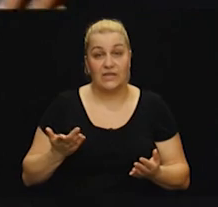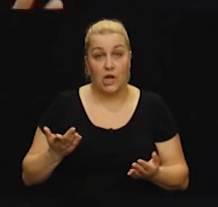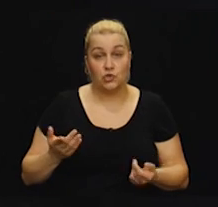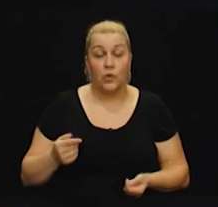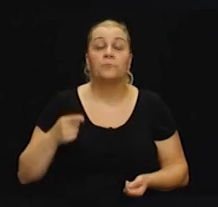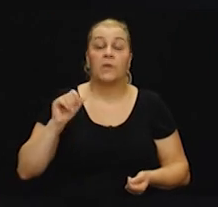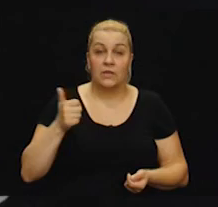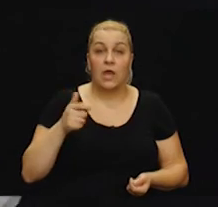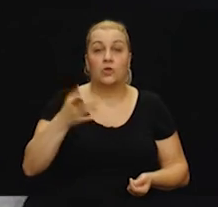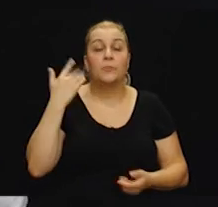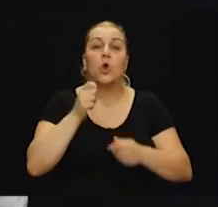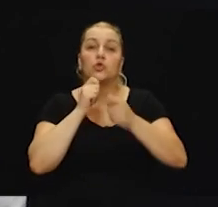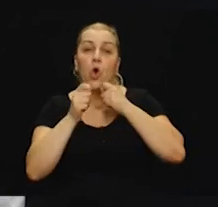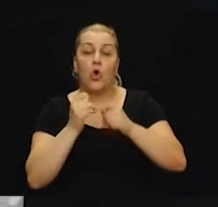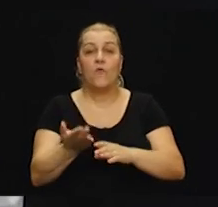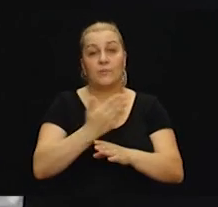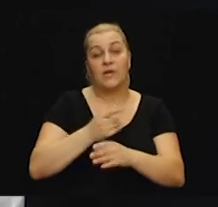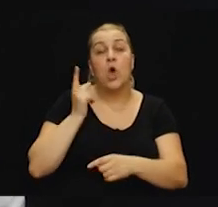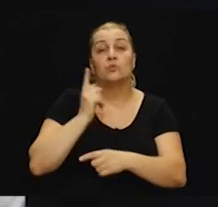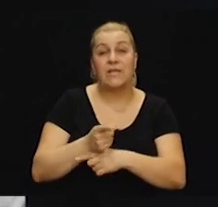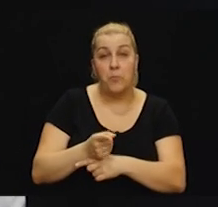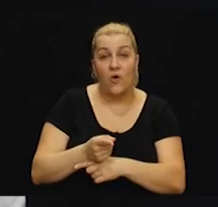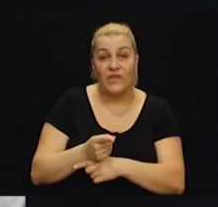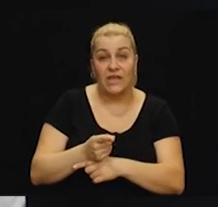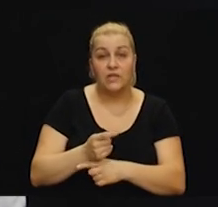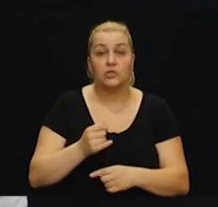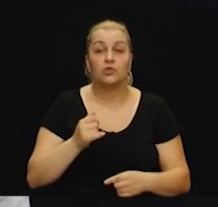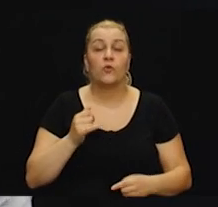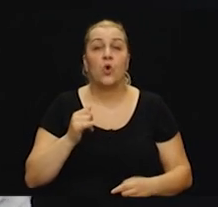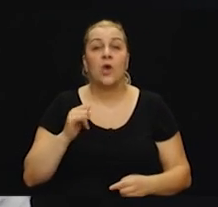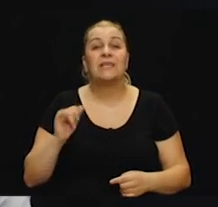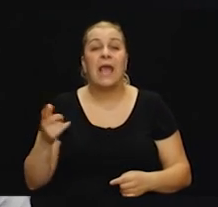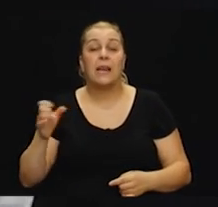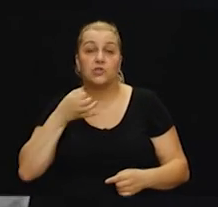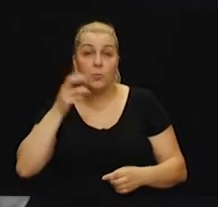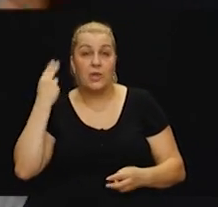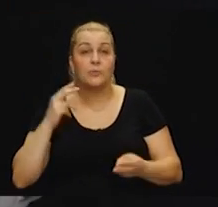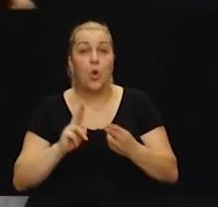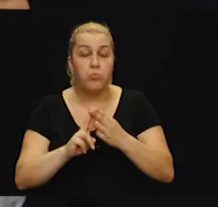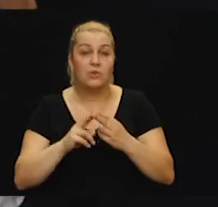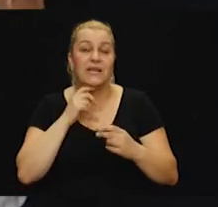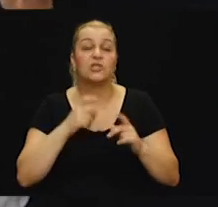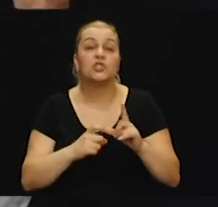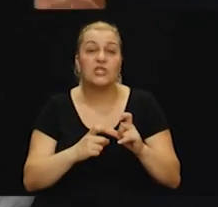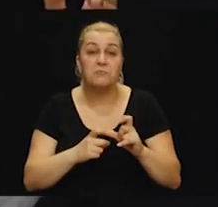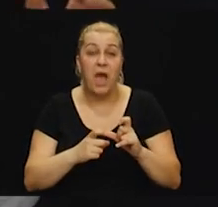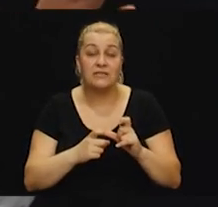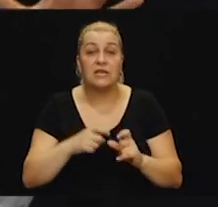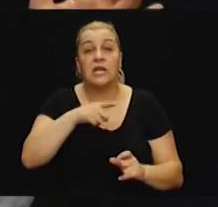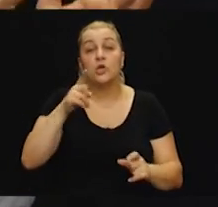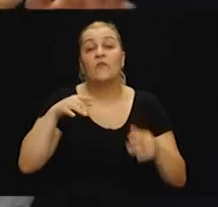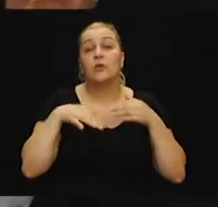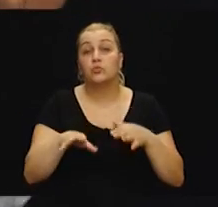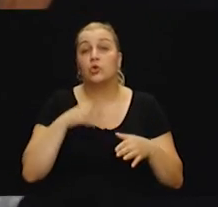dogovora prije u zapovedništu. Ja ne znam, je li će o tome bolje bi ja upoznat. I gospodin Šimac i zatim